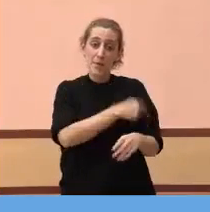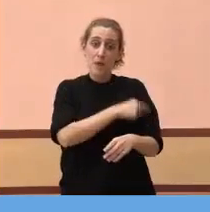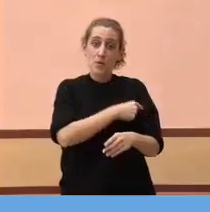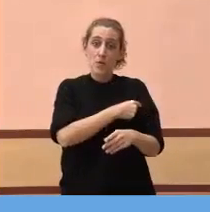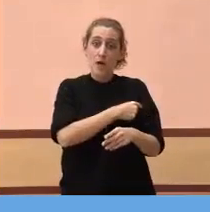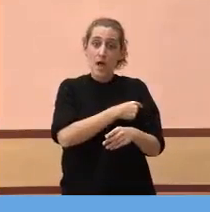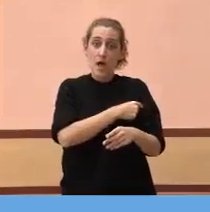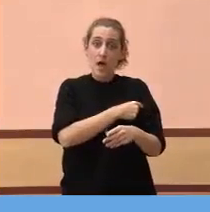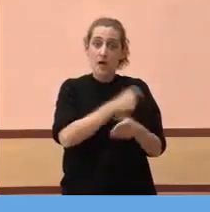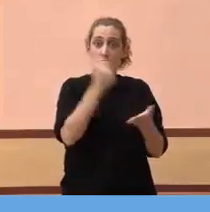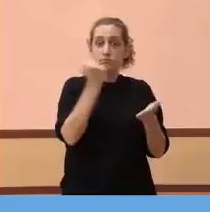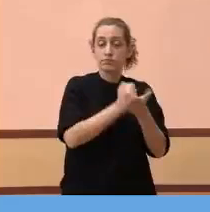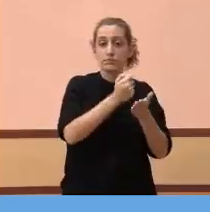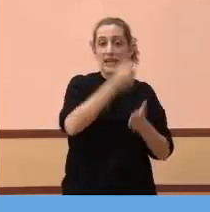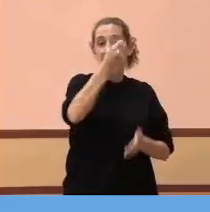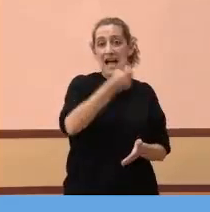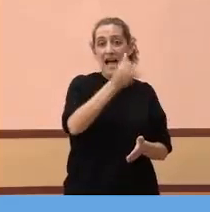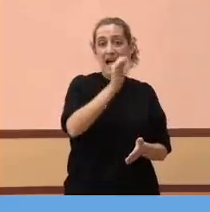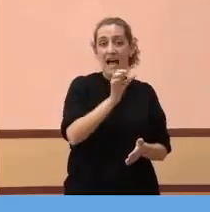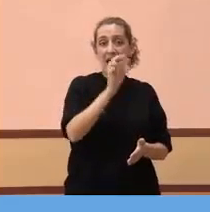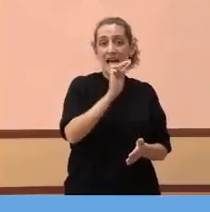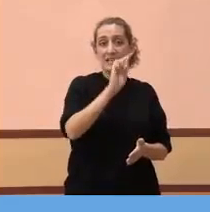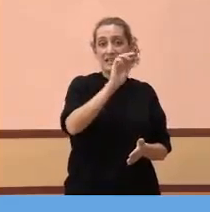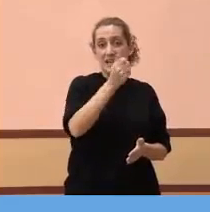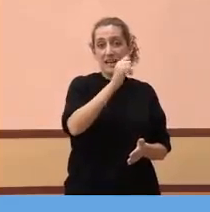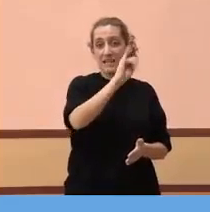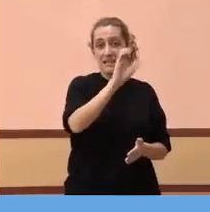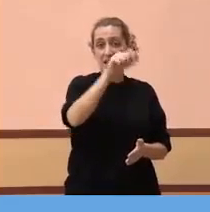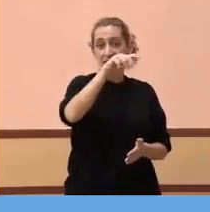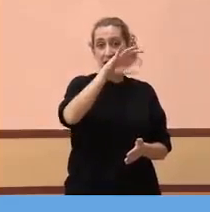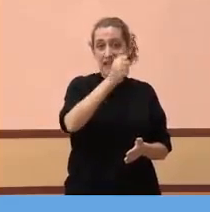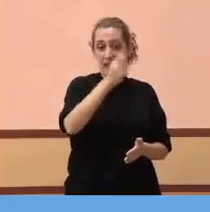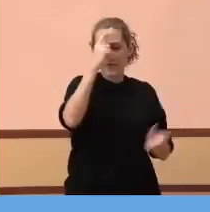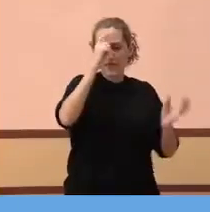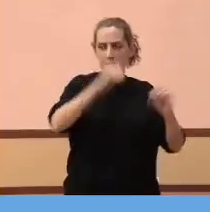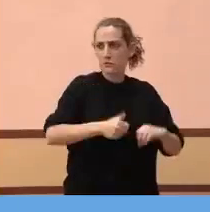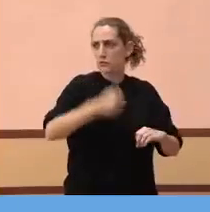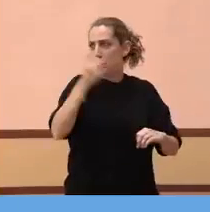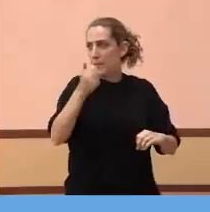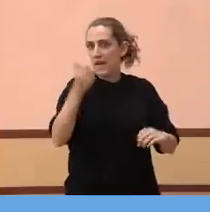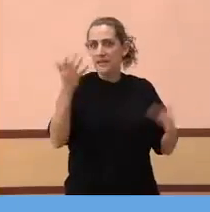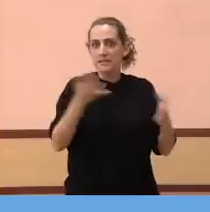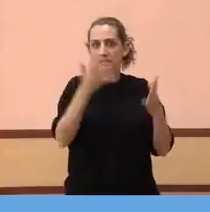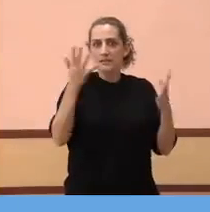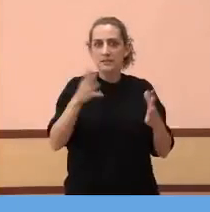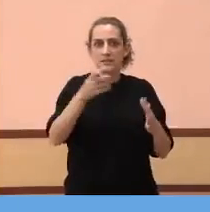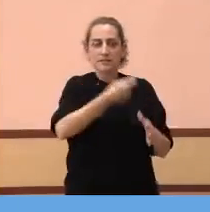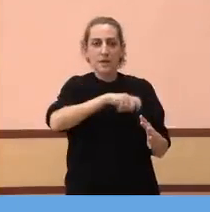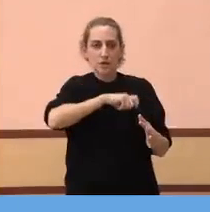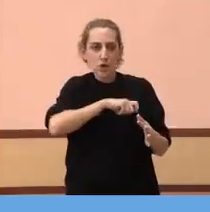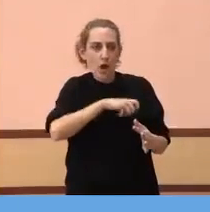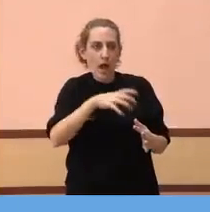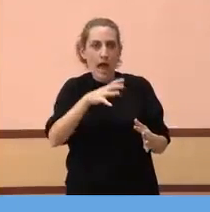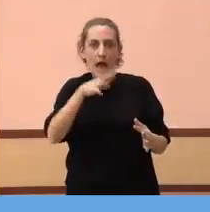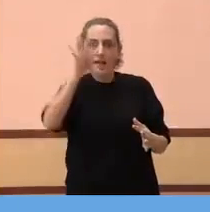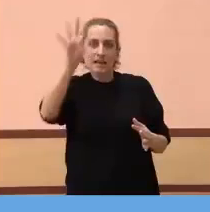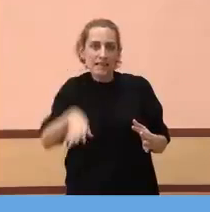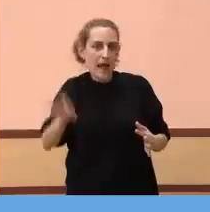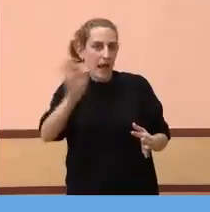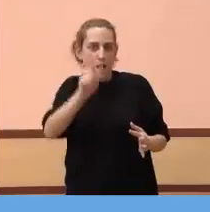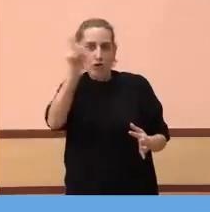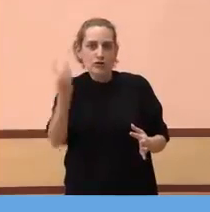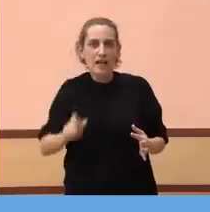pot ser més local, pot ser espanyola, i, evidentment, pot ser catalana, i pot ser de la Lombardia, aquesta jo crec que ha de ser una